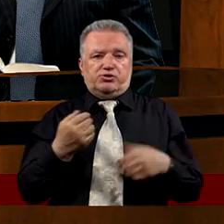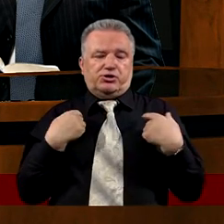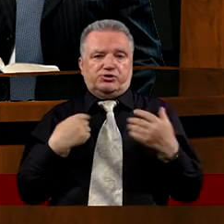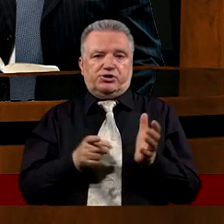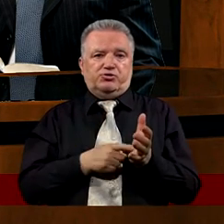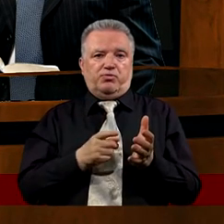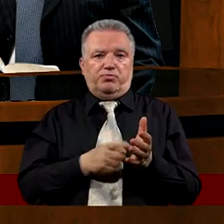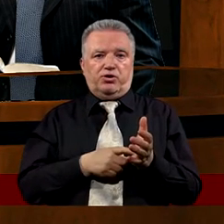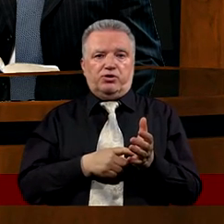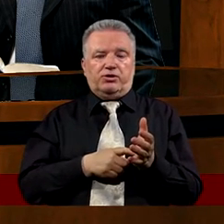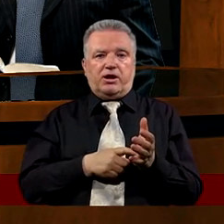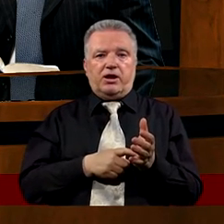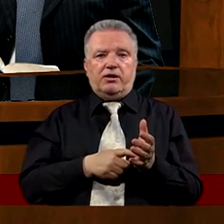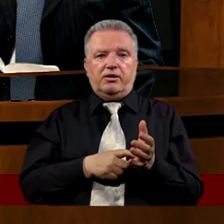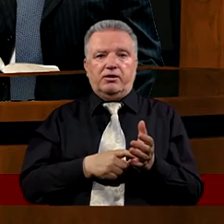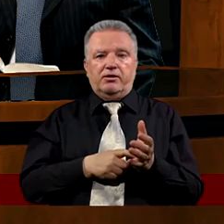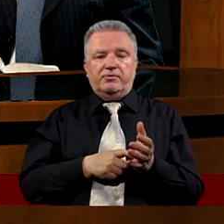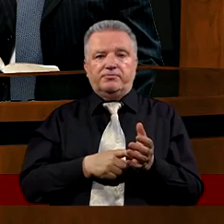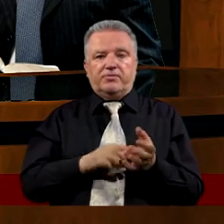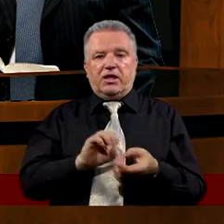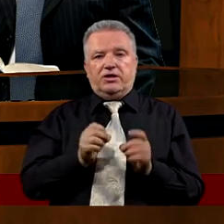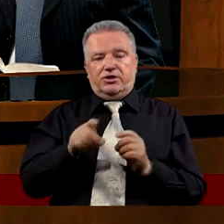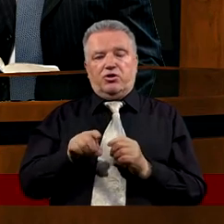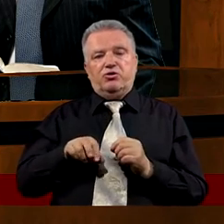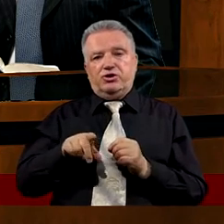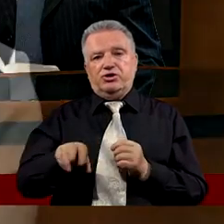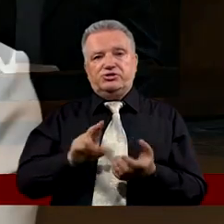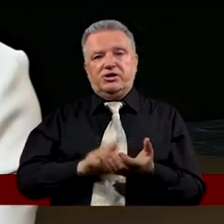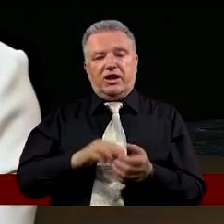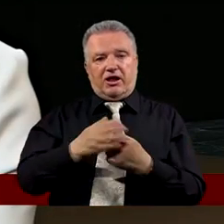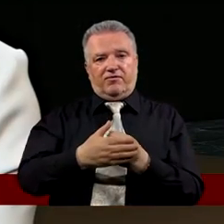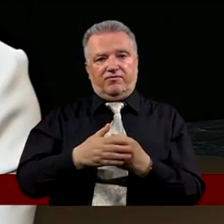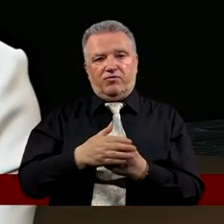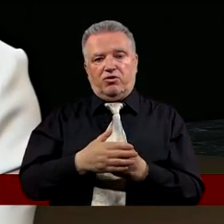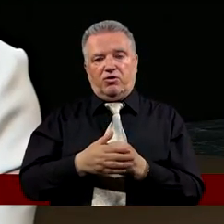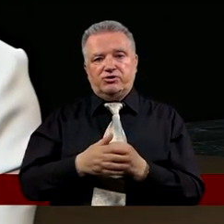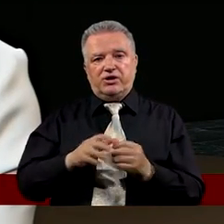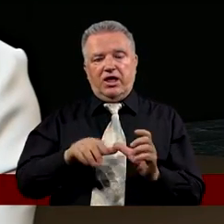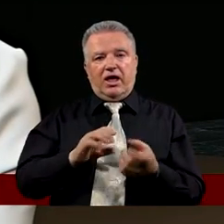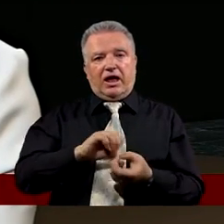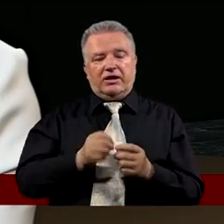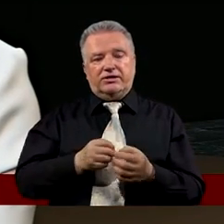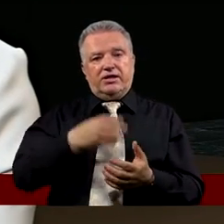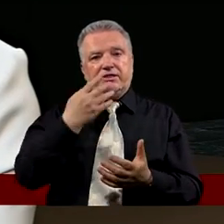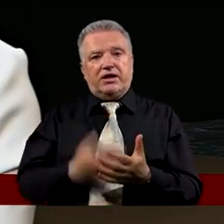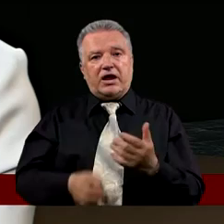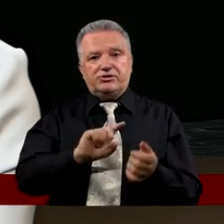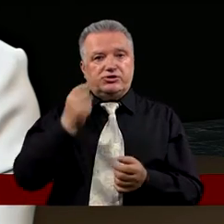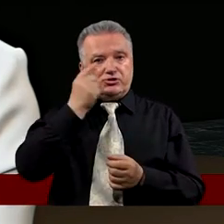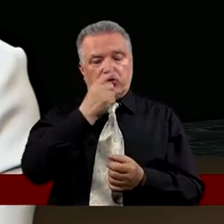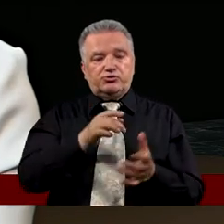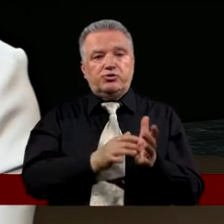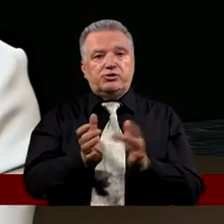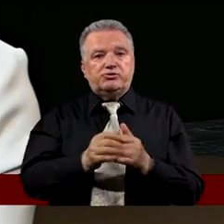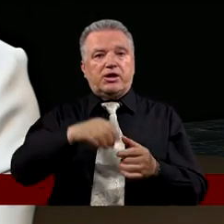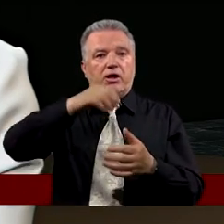Życiu Piotra Choćby taki epizod z jego życia Kiedy on chodzi po wodzie Tak? Ale kiedy traci z oczu Jezusa